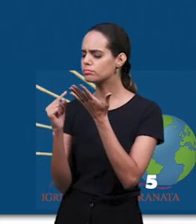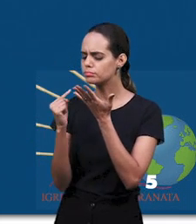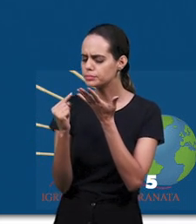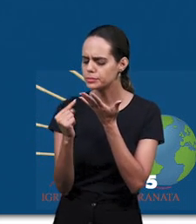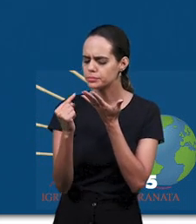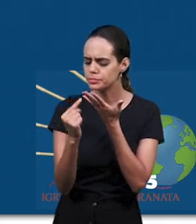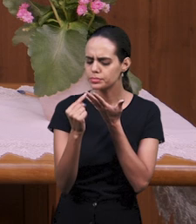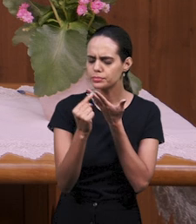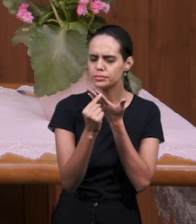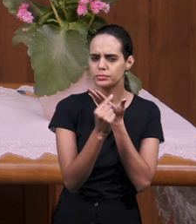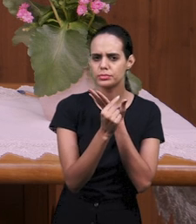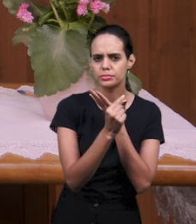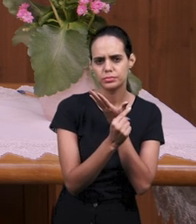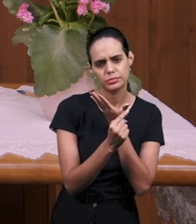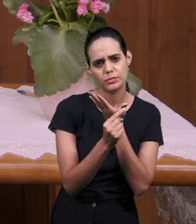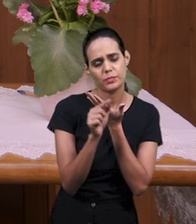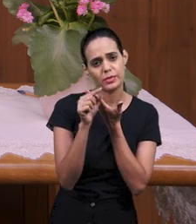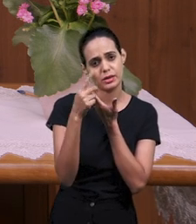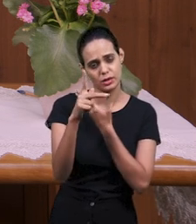процветания,